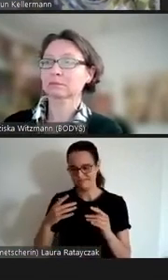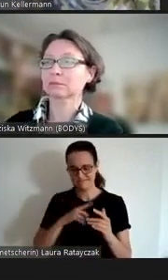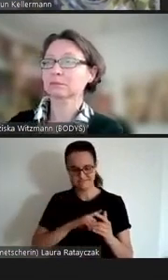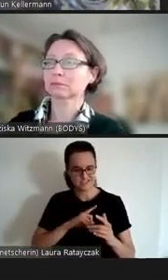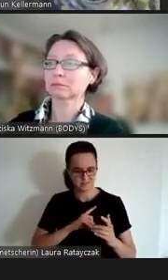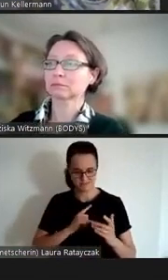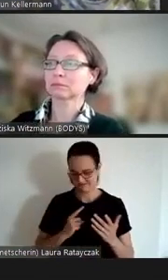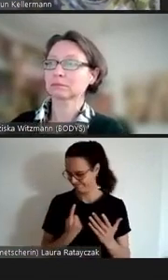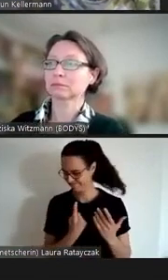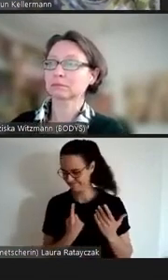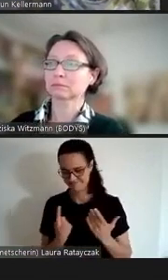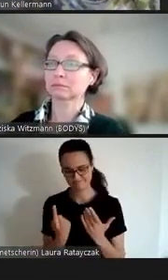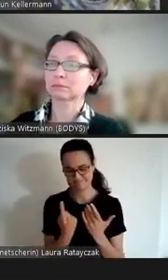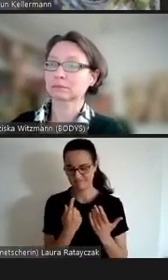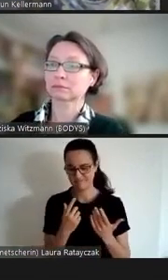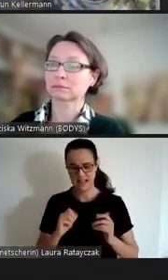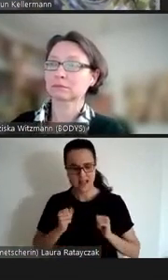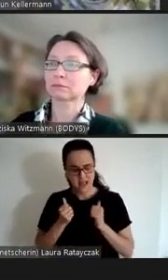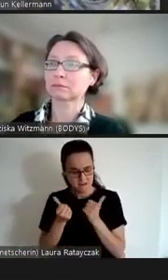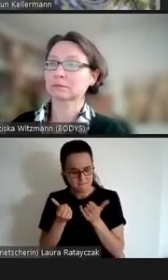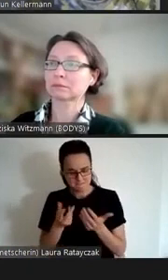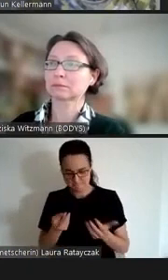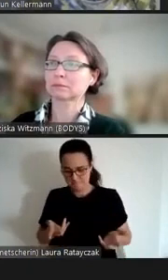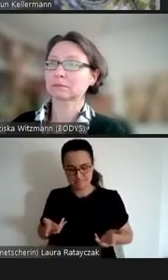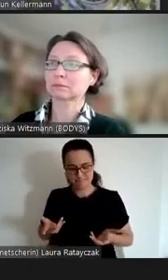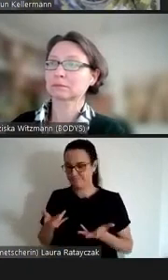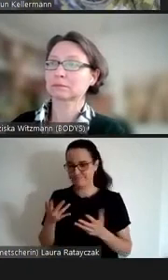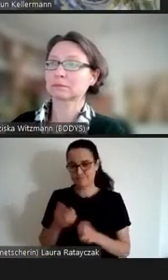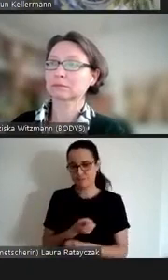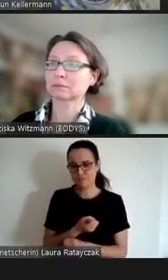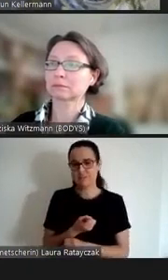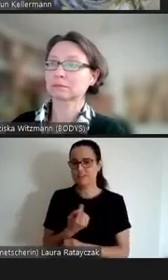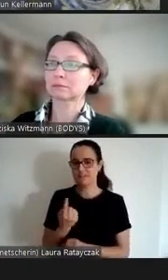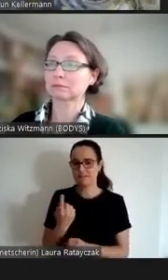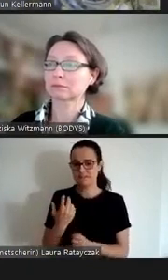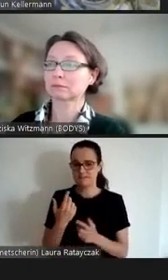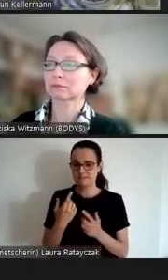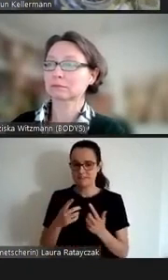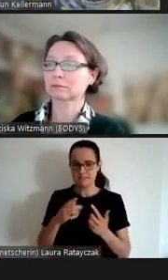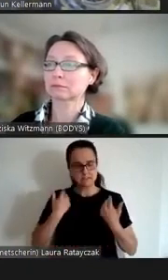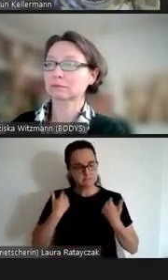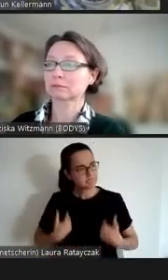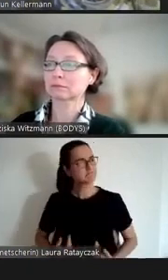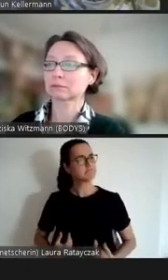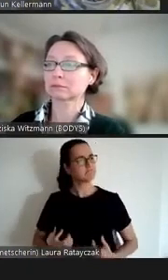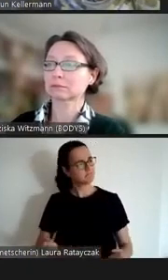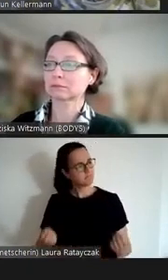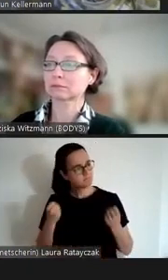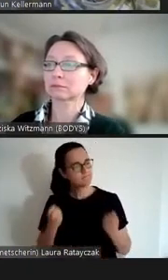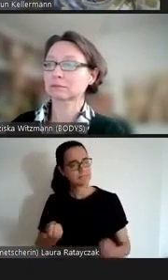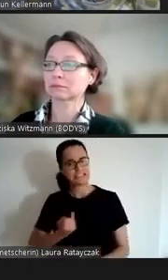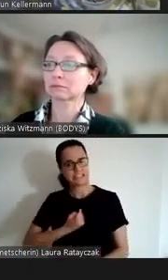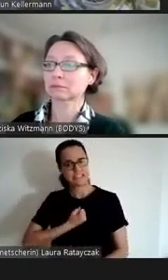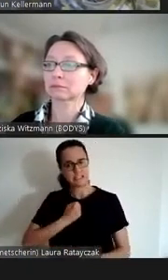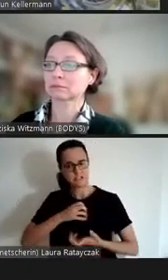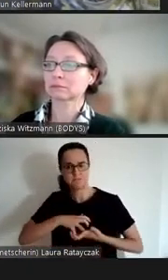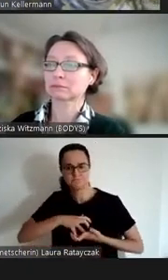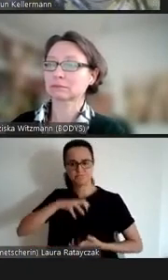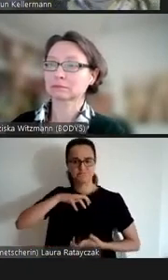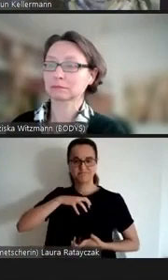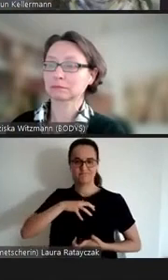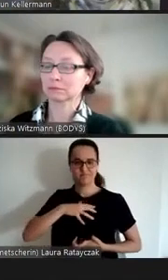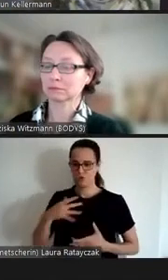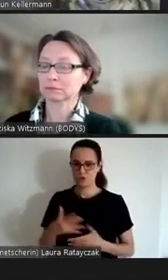daran gehindert eine erfüllende persönliche Identität zu erlangen